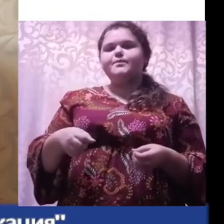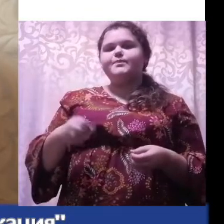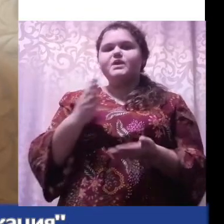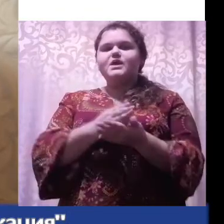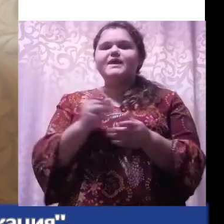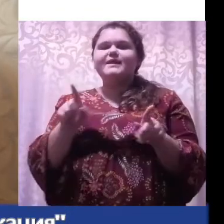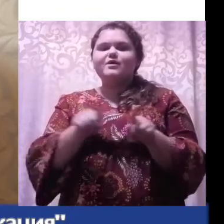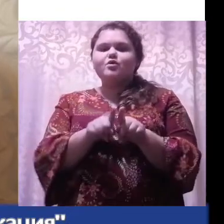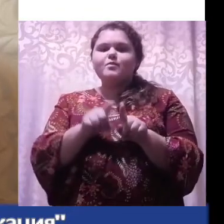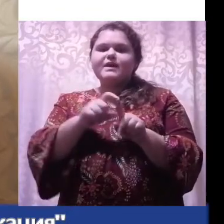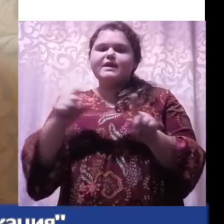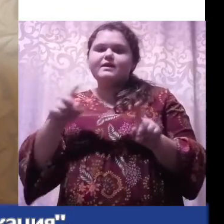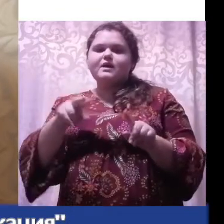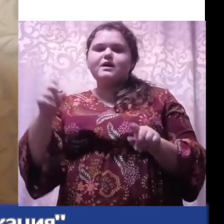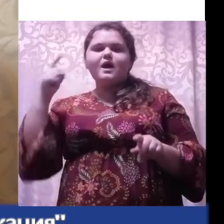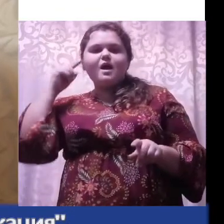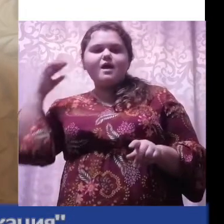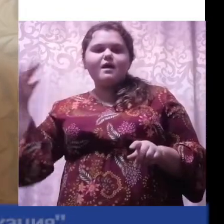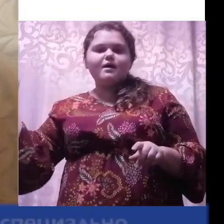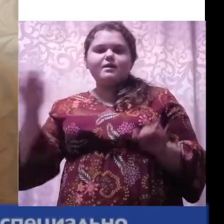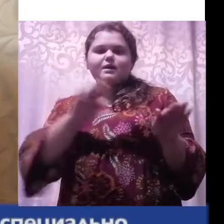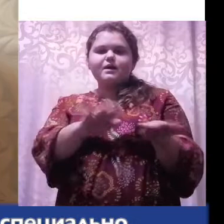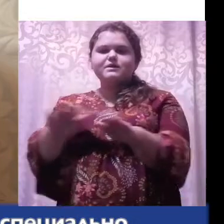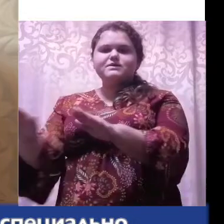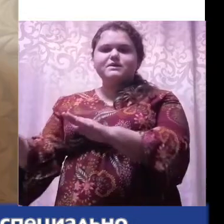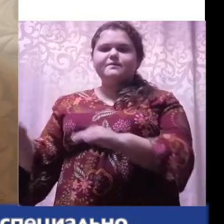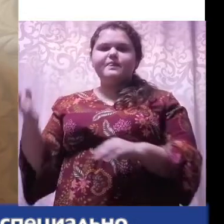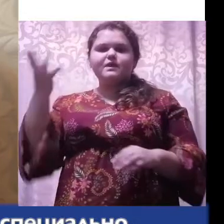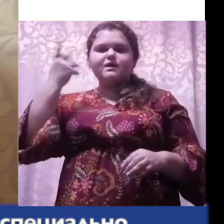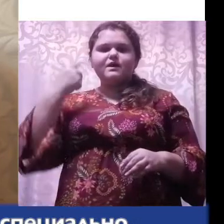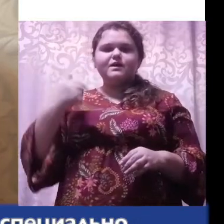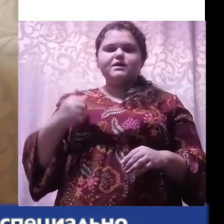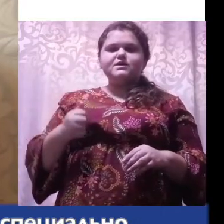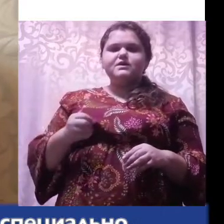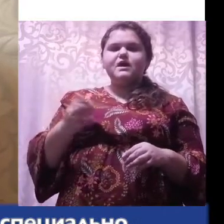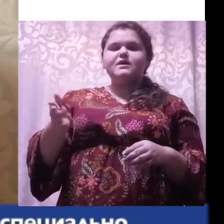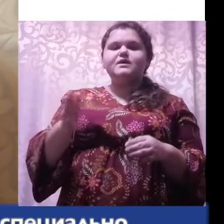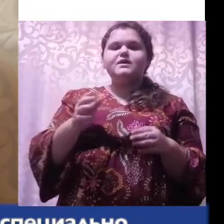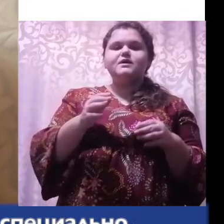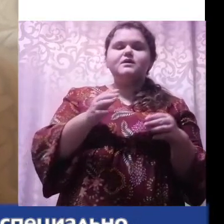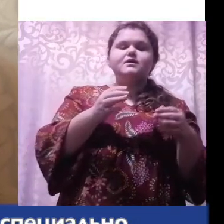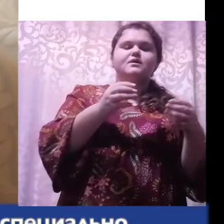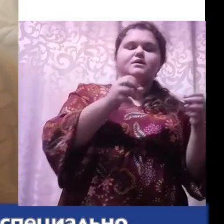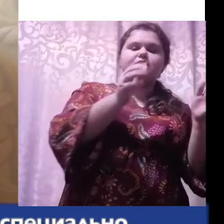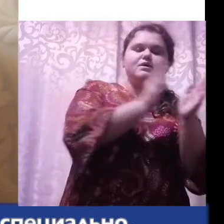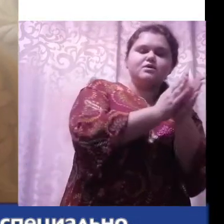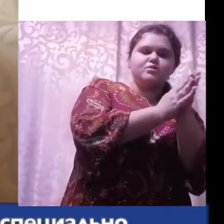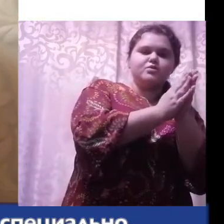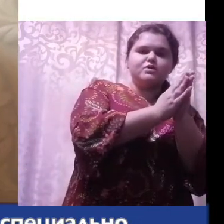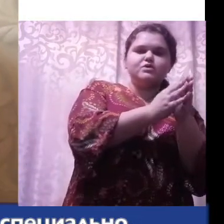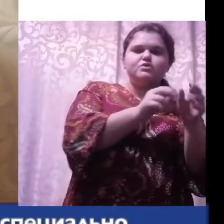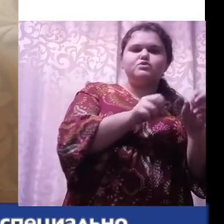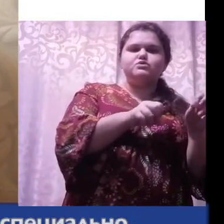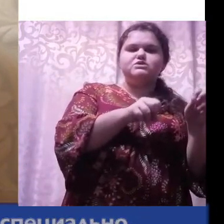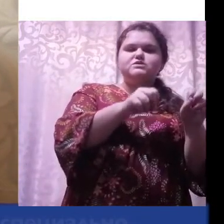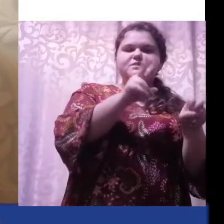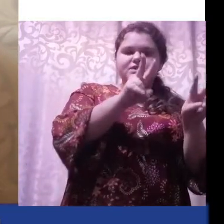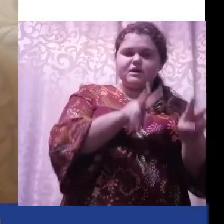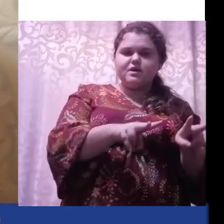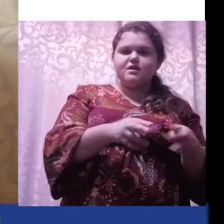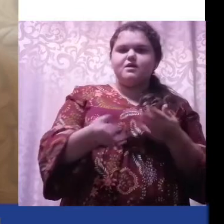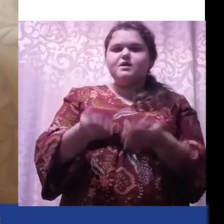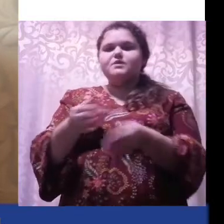есть такое понятие, как эхолокация. Когда они либо хлопают в ладоши специально,